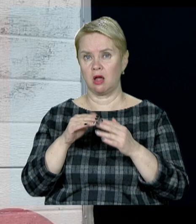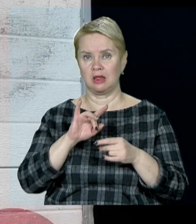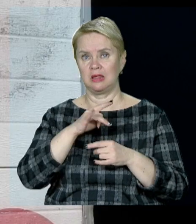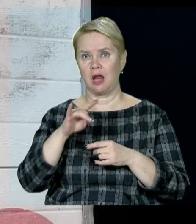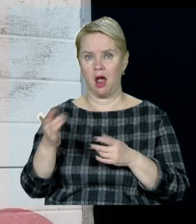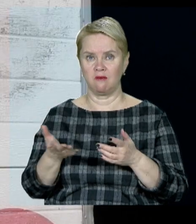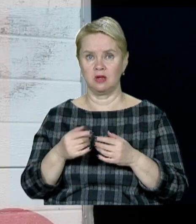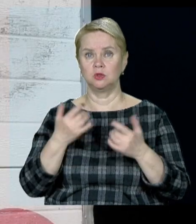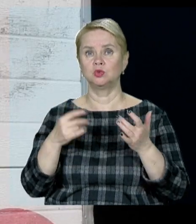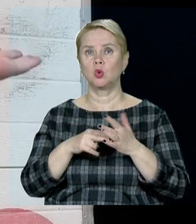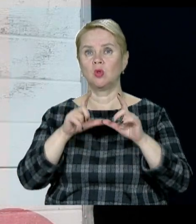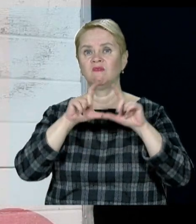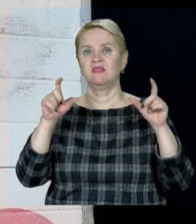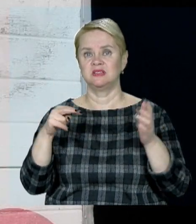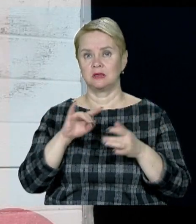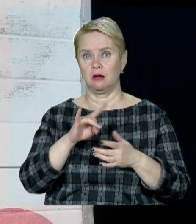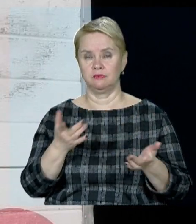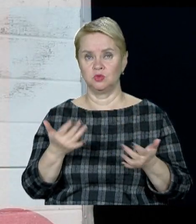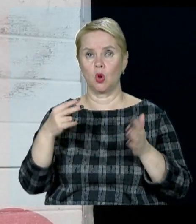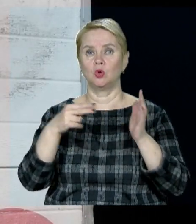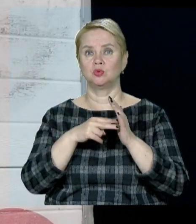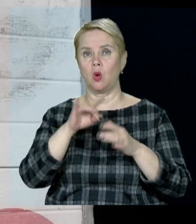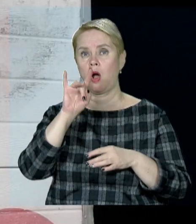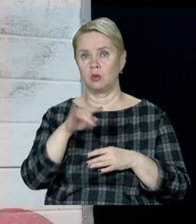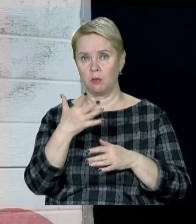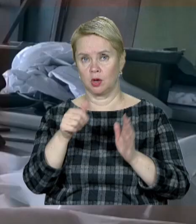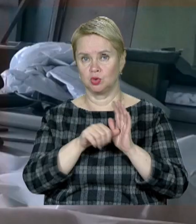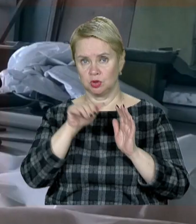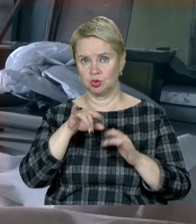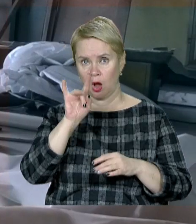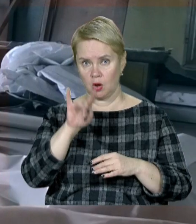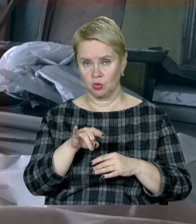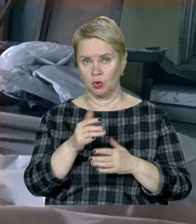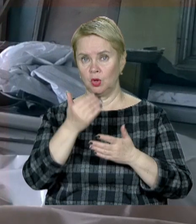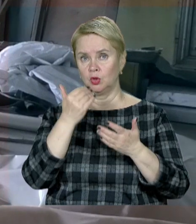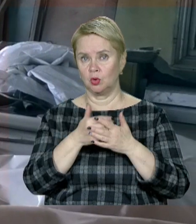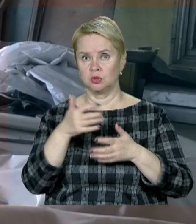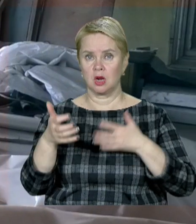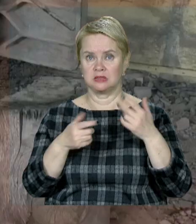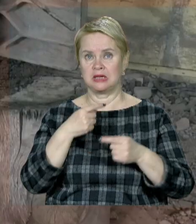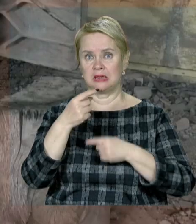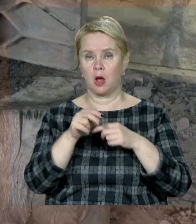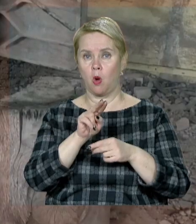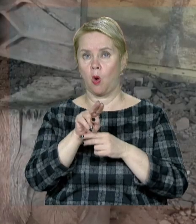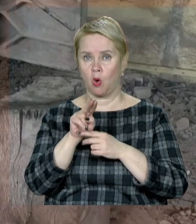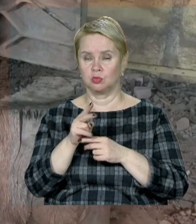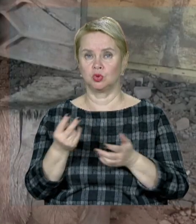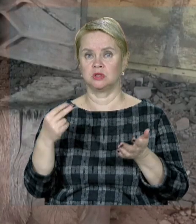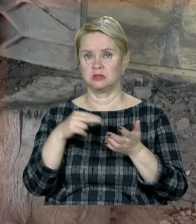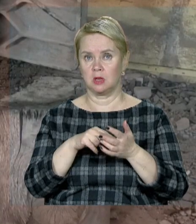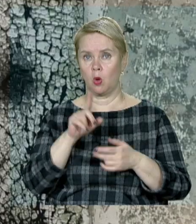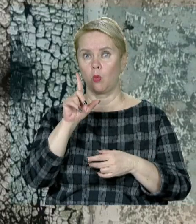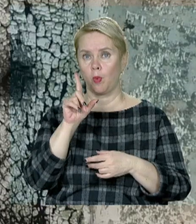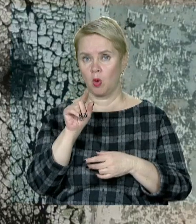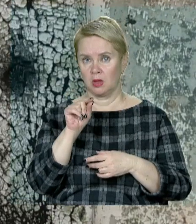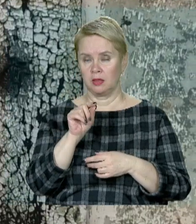вивіски, я не знаю, скільки стоїть вивіски. Скільки стоїть вікно? 5-6 тисяч вікно». І досі розгрібають наслідки обстрілу, що стався у